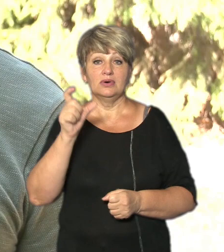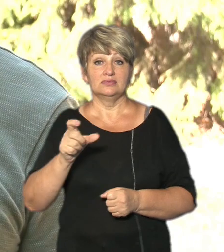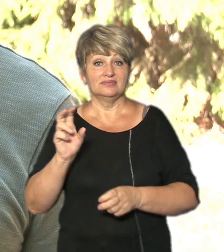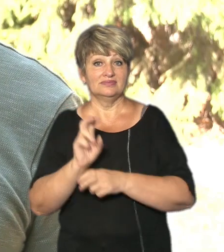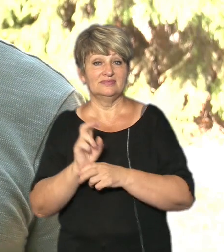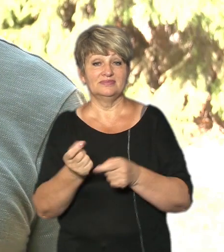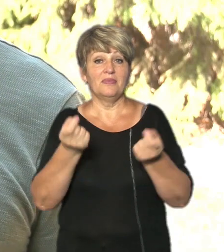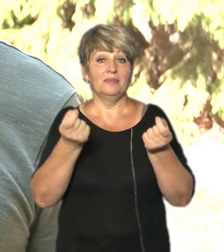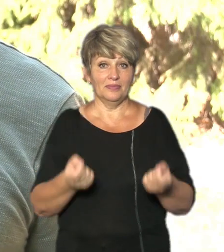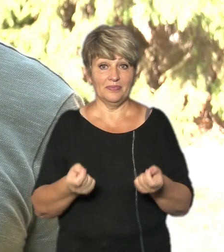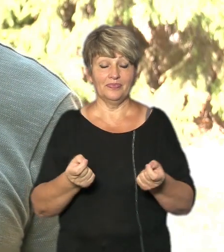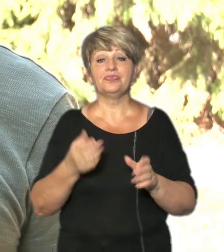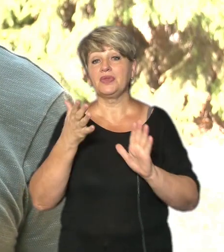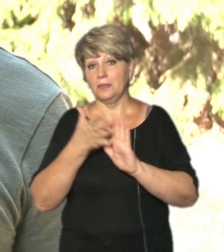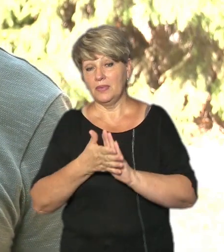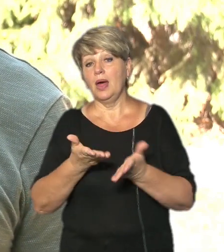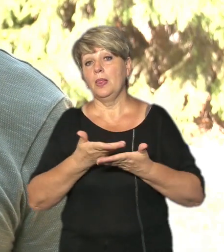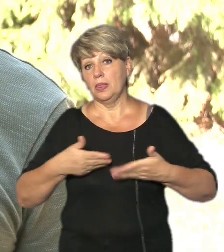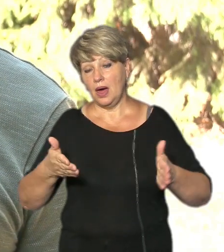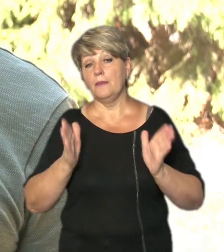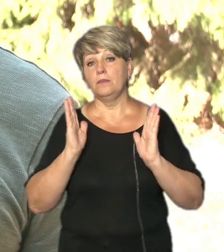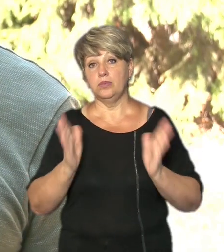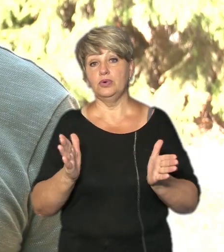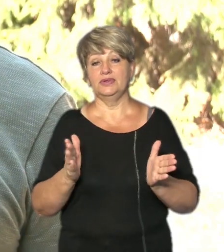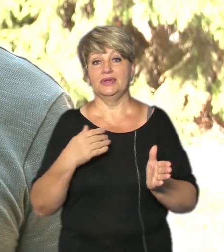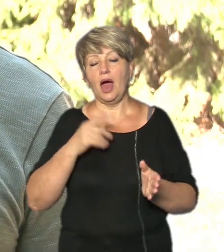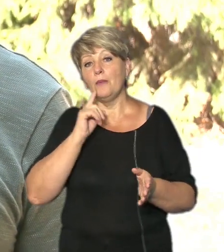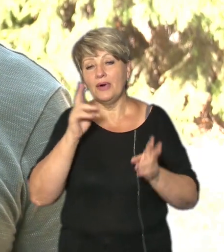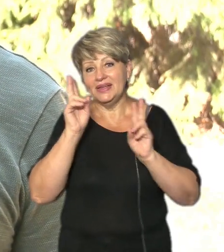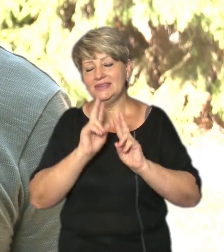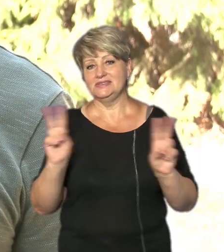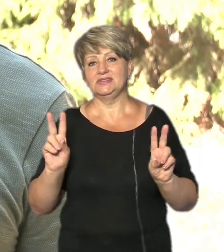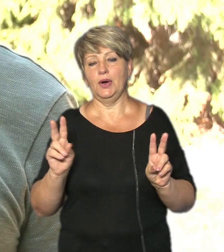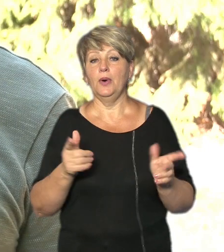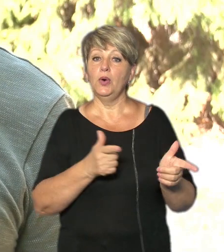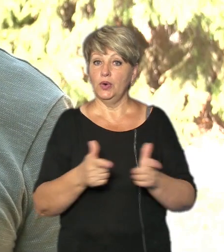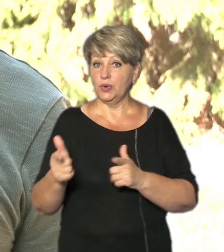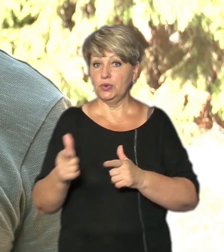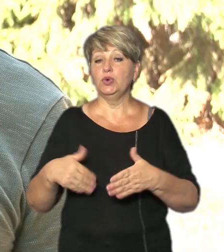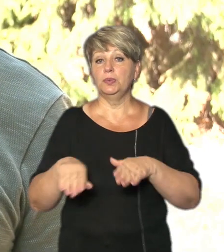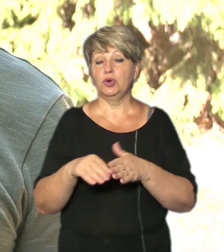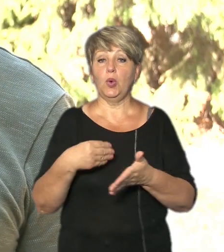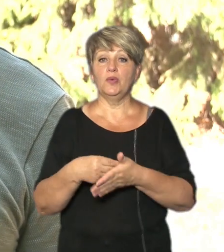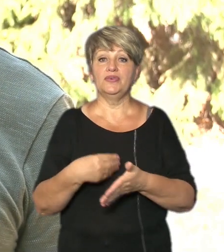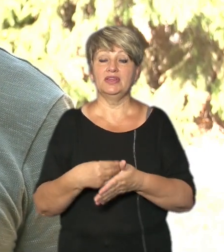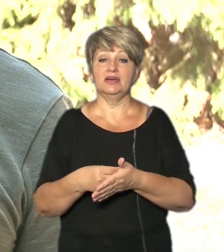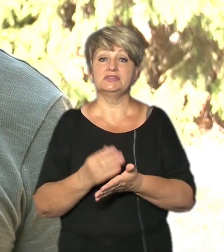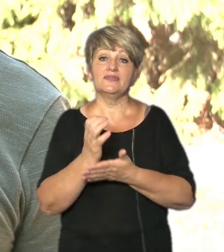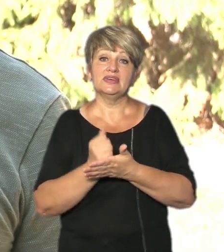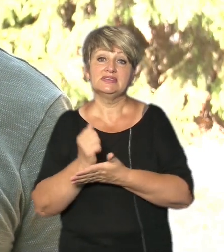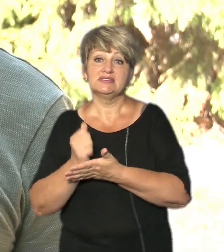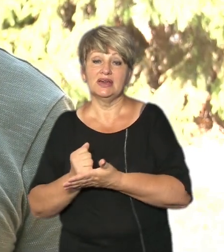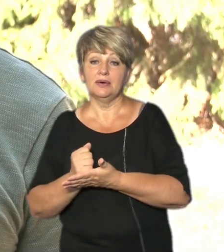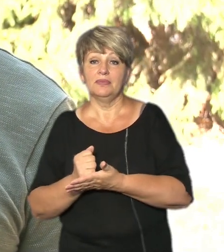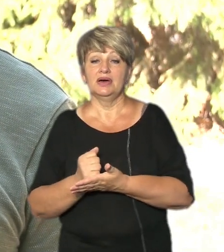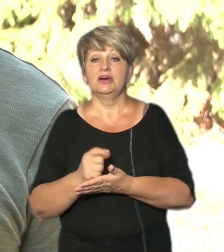зрозуміло А нам буде, я так не знаю поки що, ми готуємо таку фінансову подушку, такий запас, щоб можна